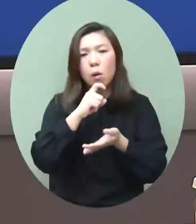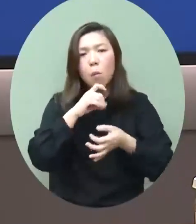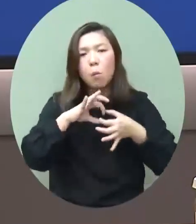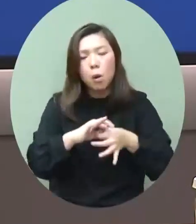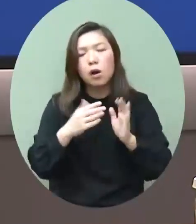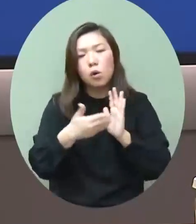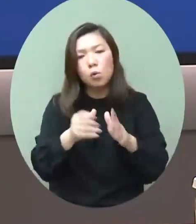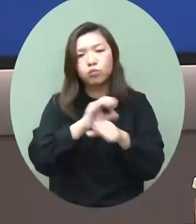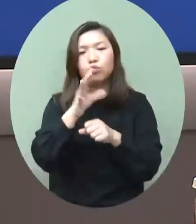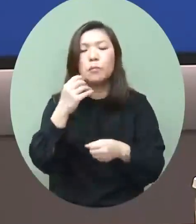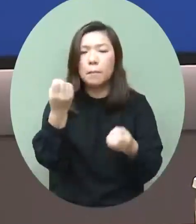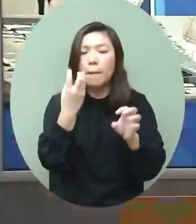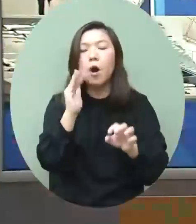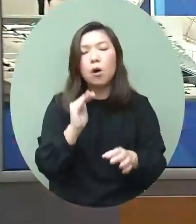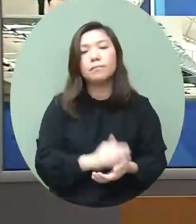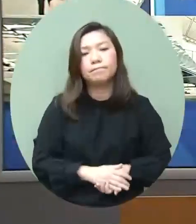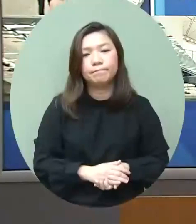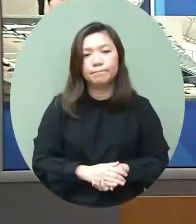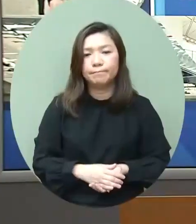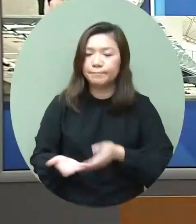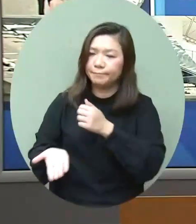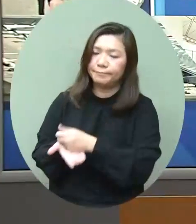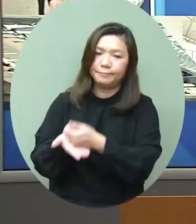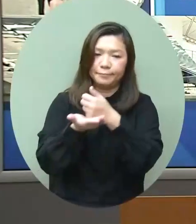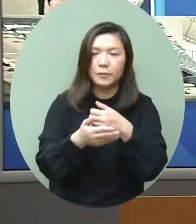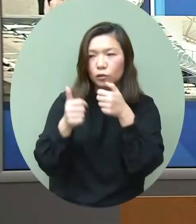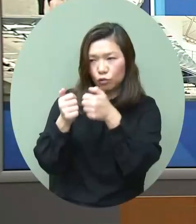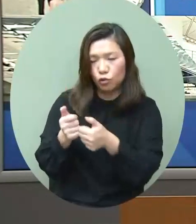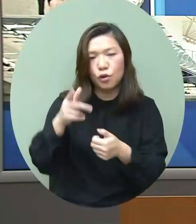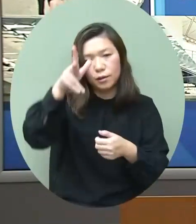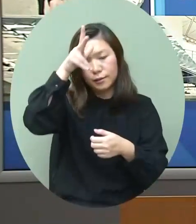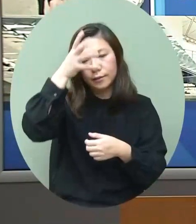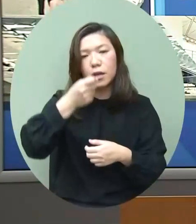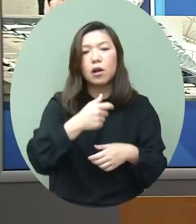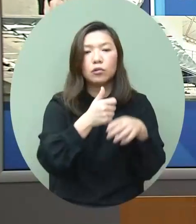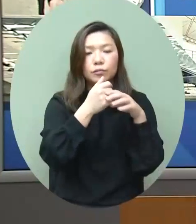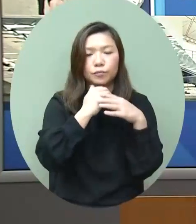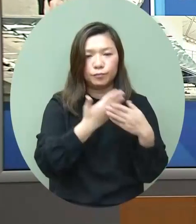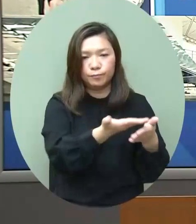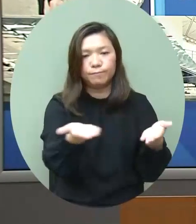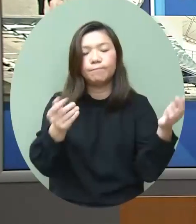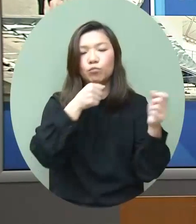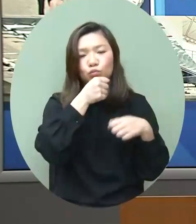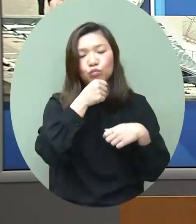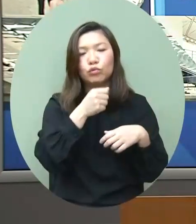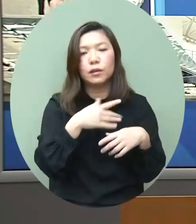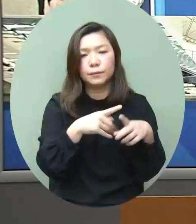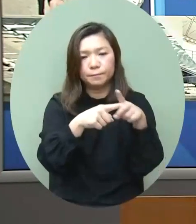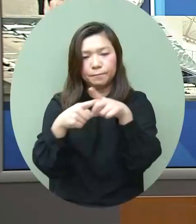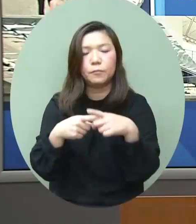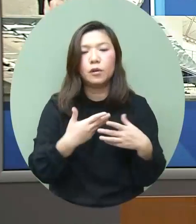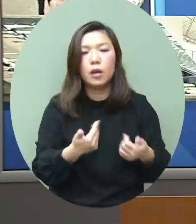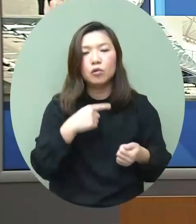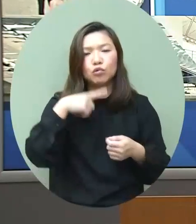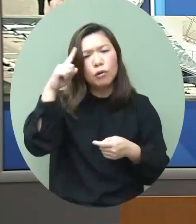抗疫工作的提問Kris謝謝行政長官各位市民住民朋友大家好今天我希望跟大家